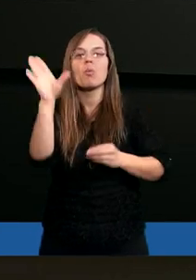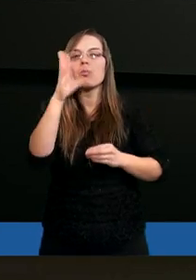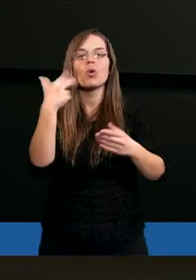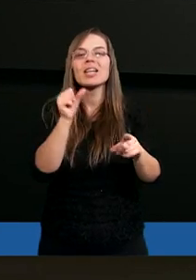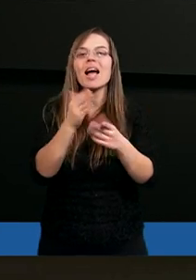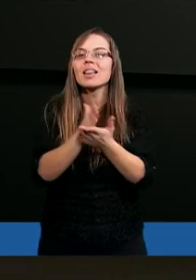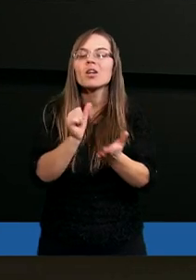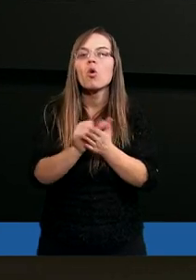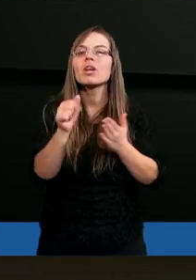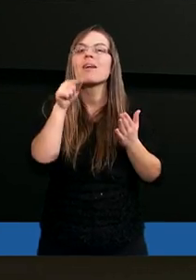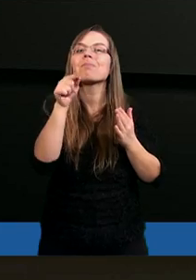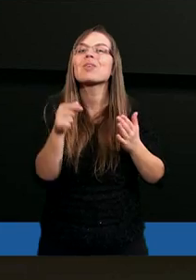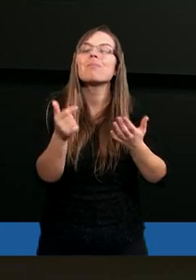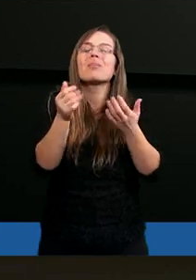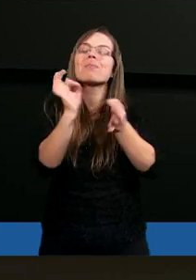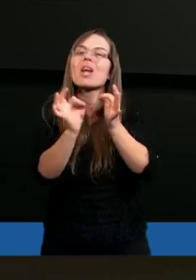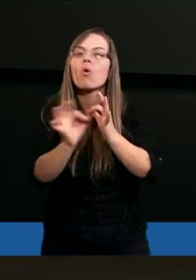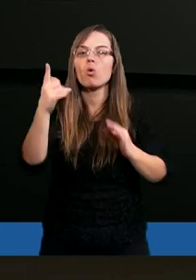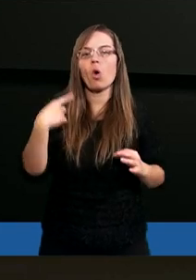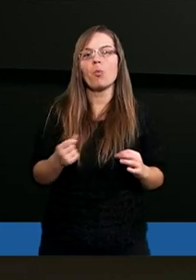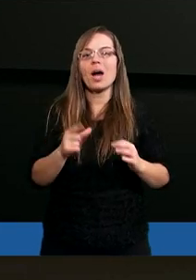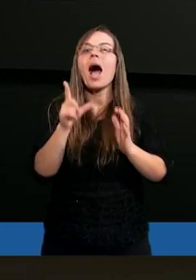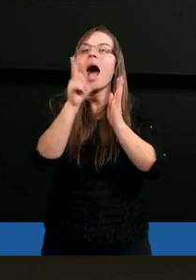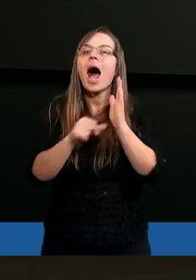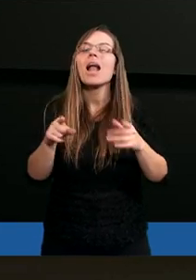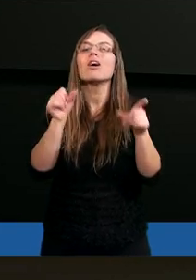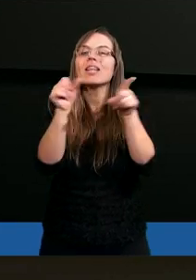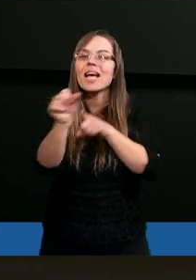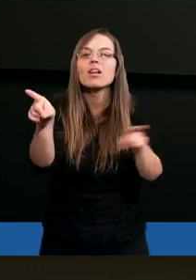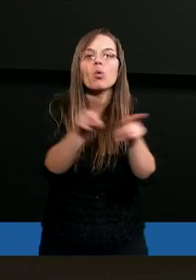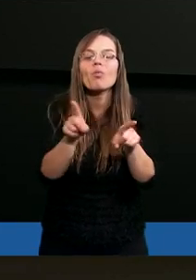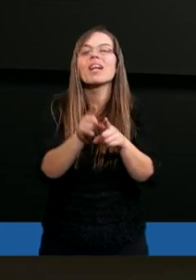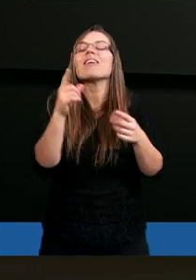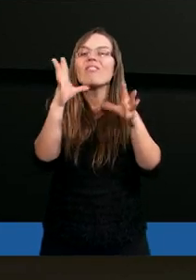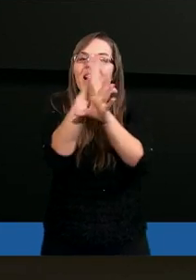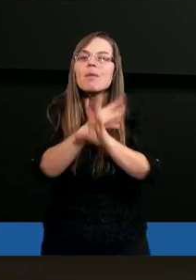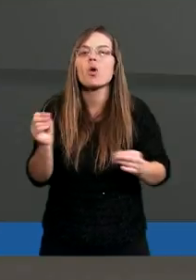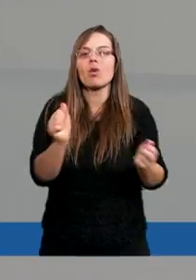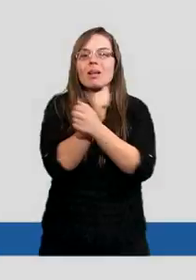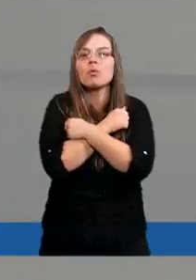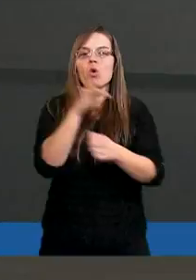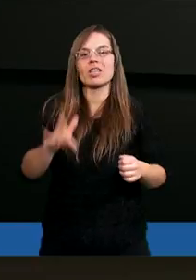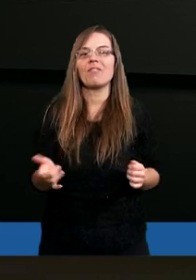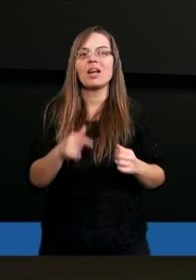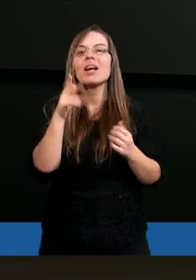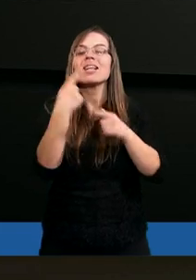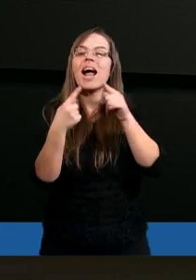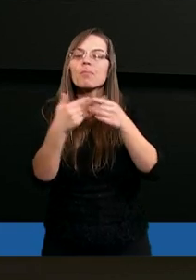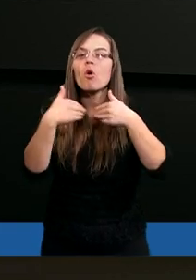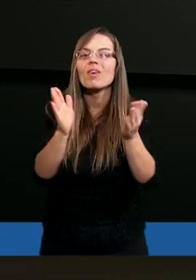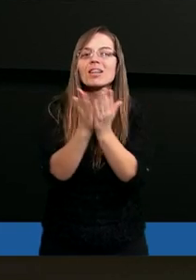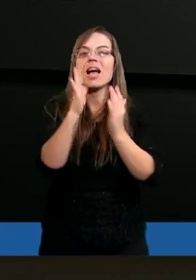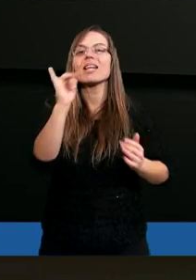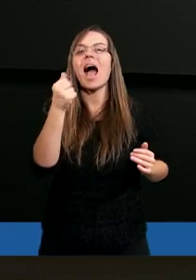Bóg nie tylko jest stwórcą. Tylko biorę w cudzysłów, ale jest również kimś więcej. Jeżeli